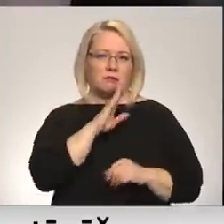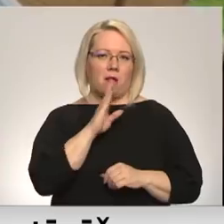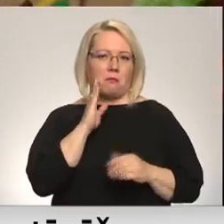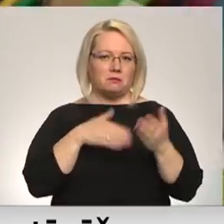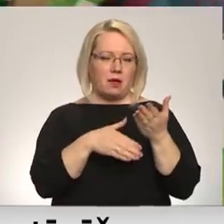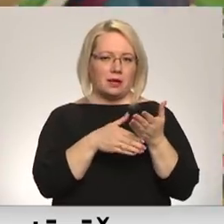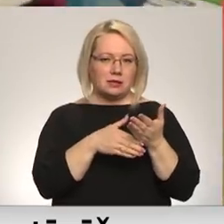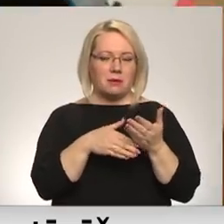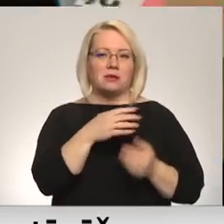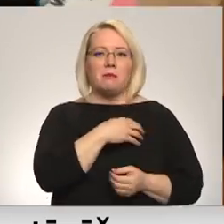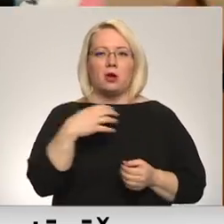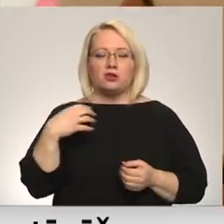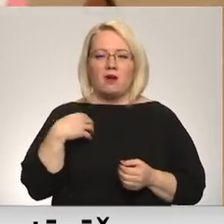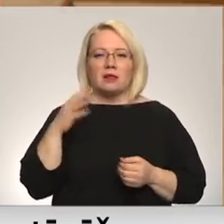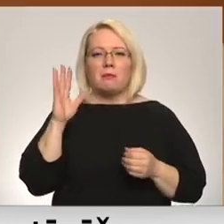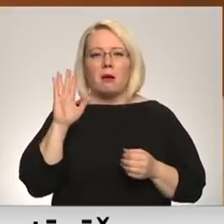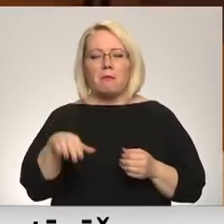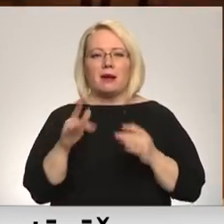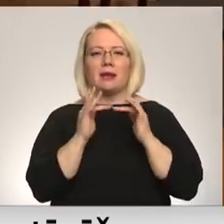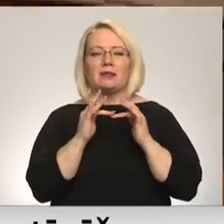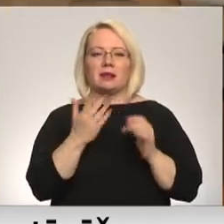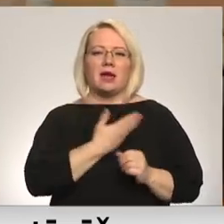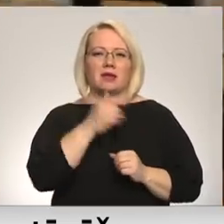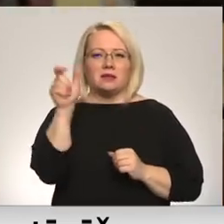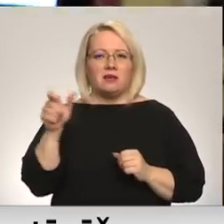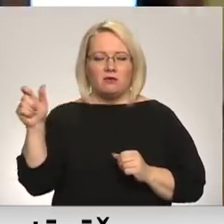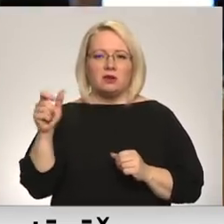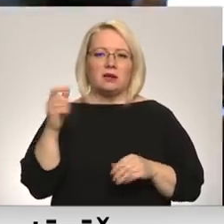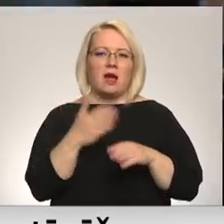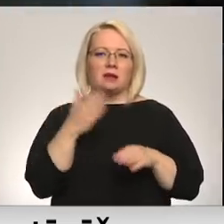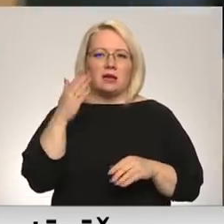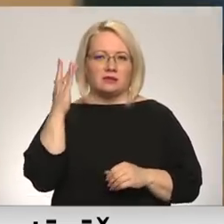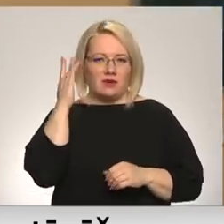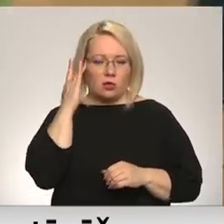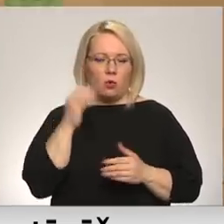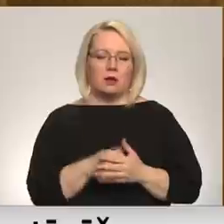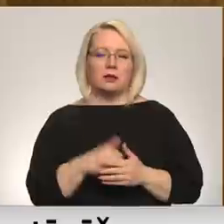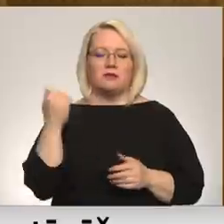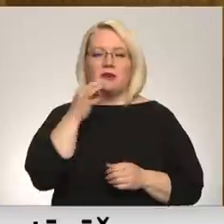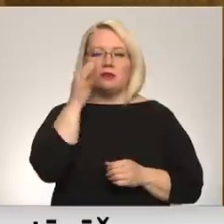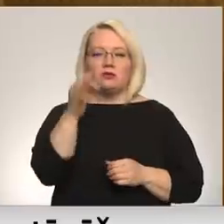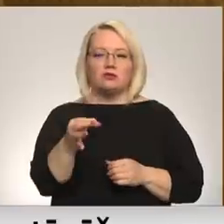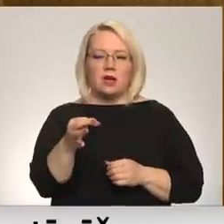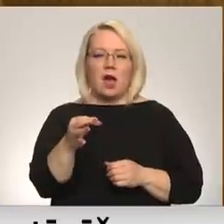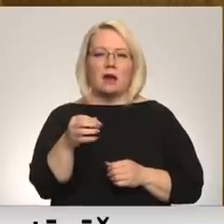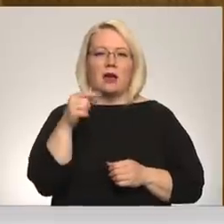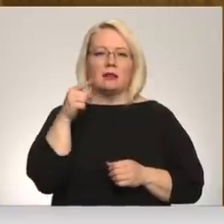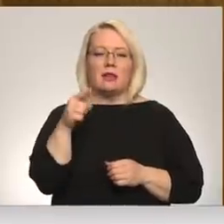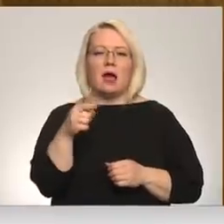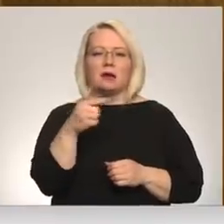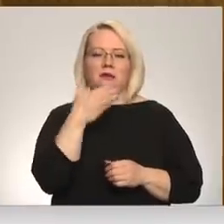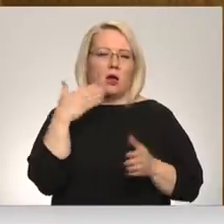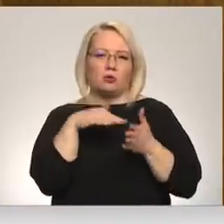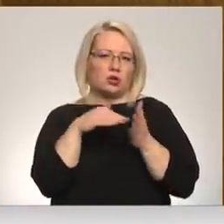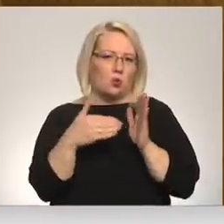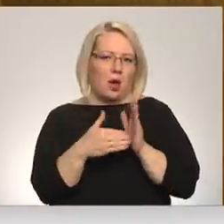palīdzības. Pašvaldībā par internātā dzīvojošajiem ir skarbāks viedoklis. Nebūt nav tā, ka tās ir situācijas, kad